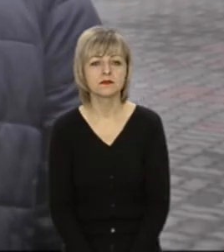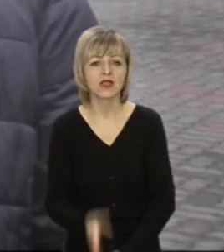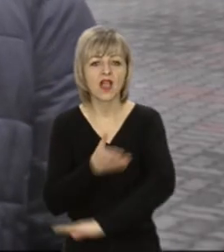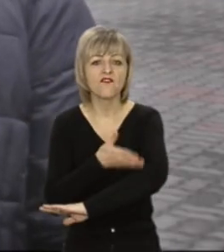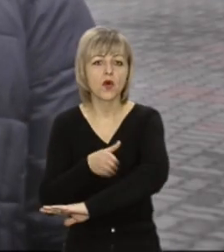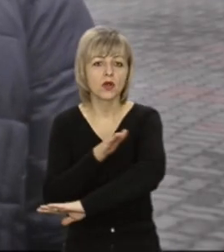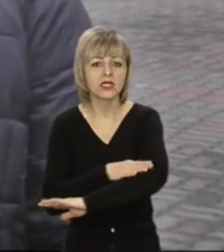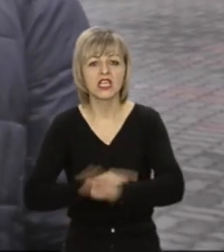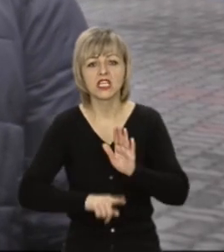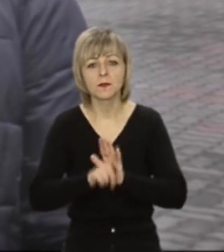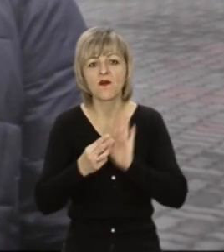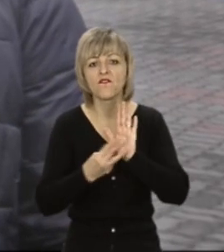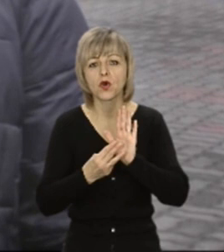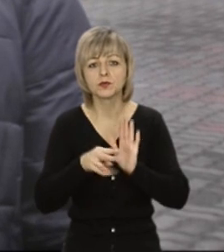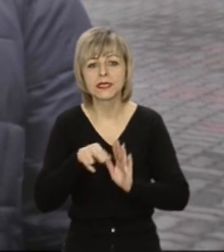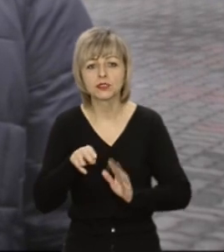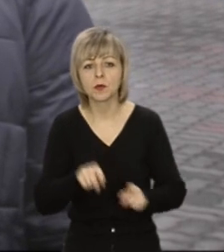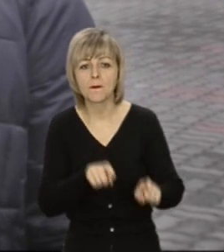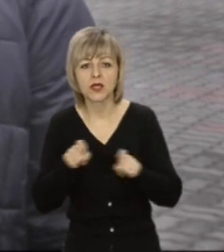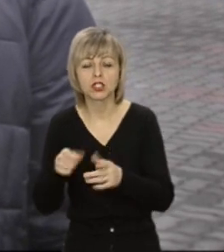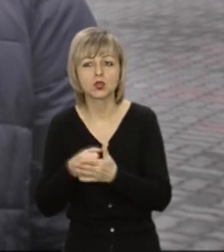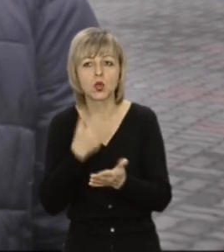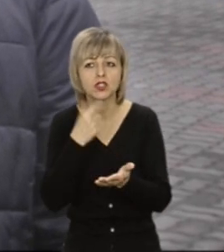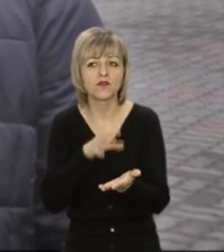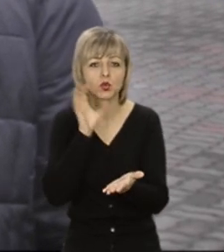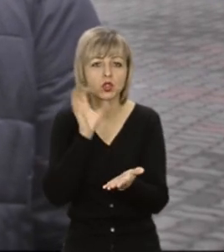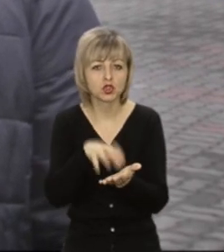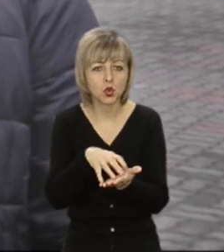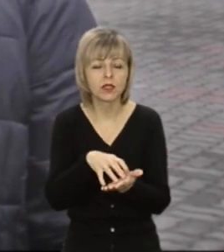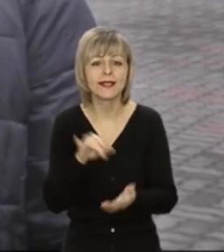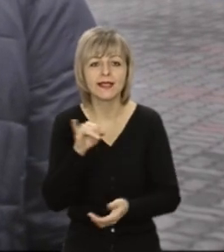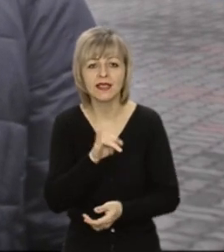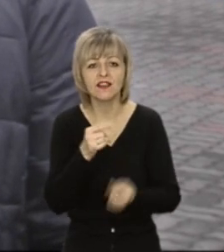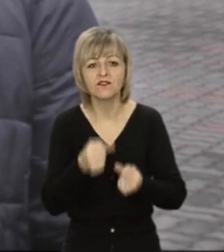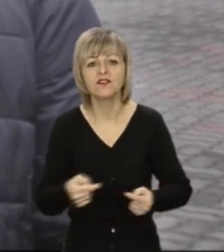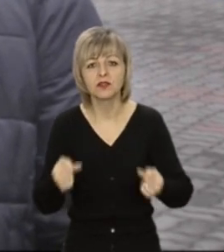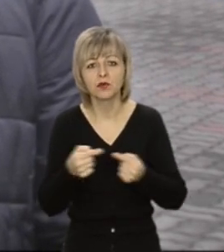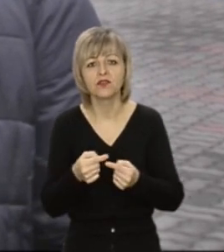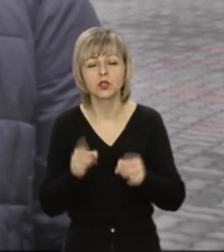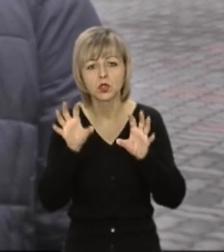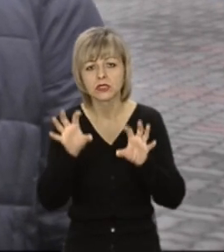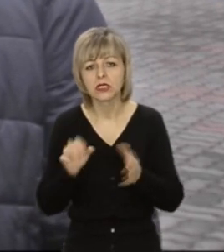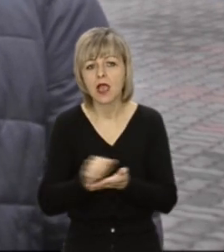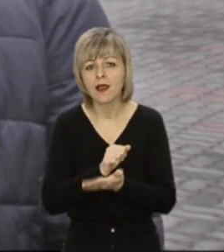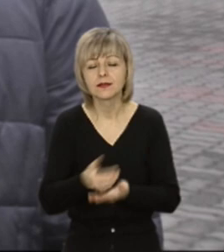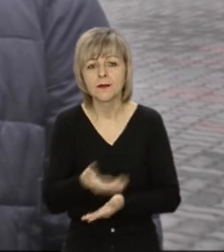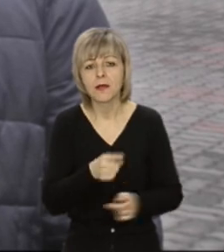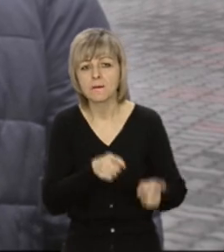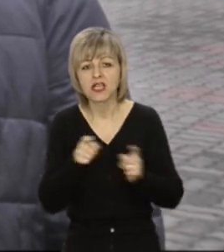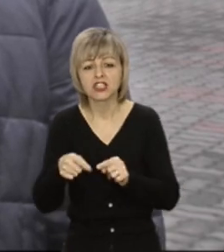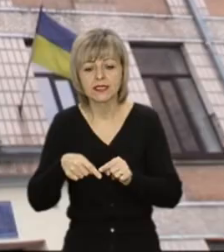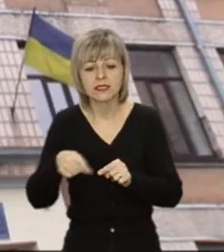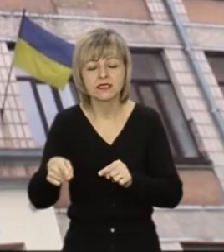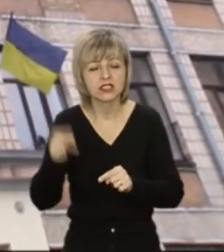Волинь з 8 листопада перейшла до червоної зони, відповідно до відповідних законодавчих актів ми перейшли на